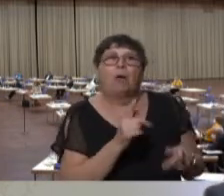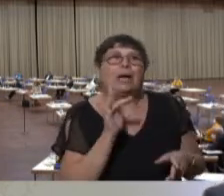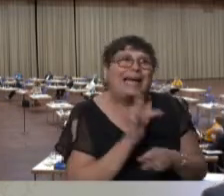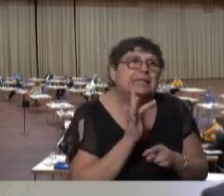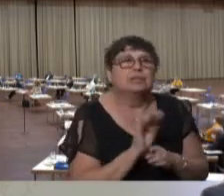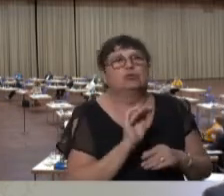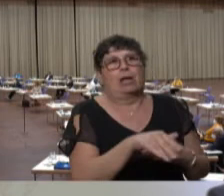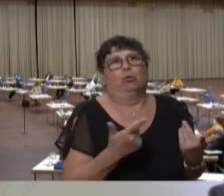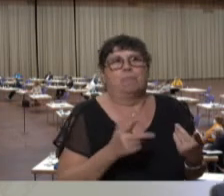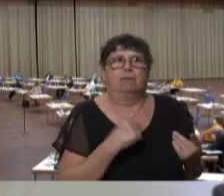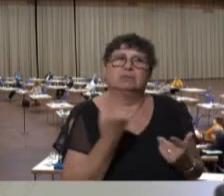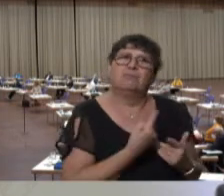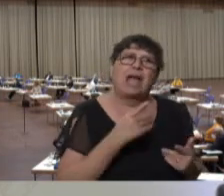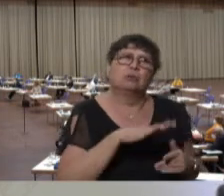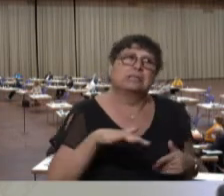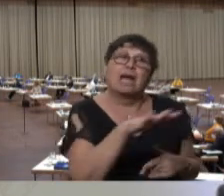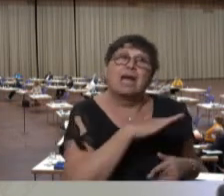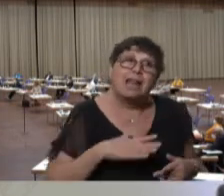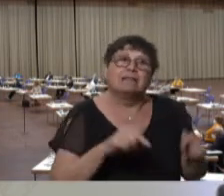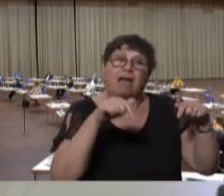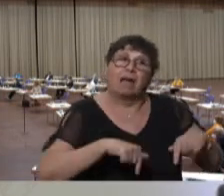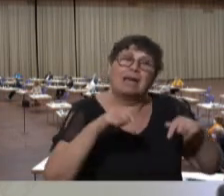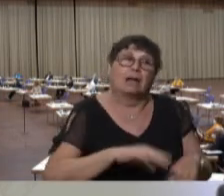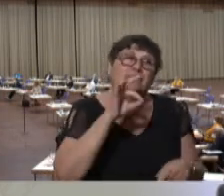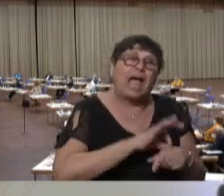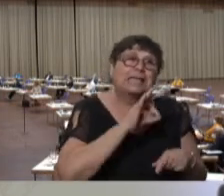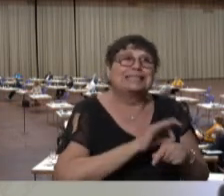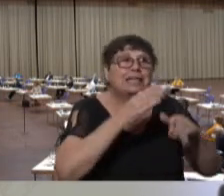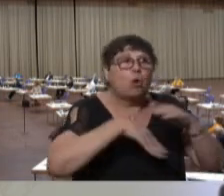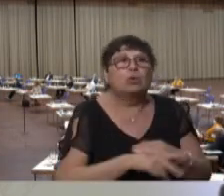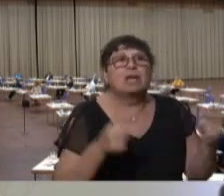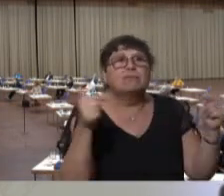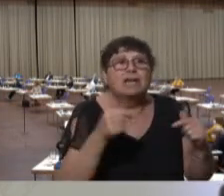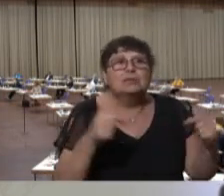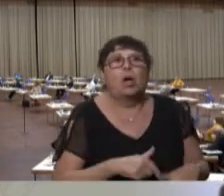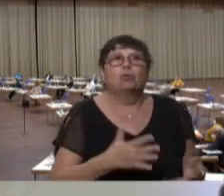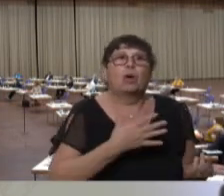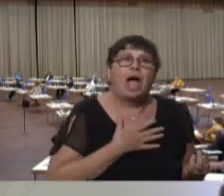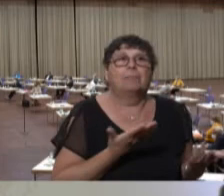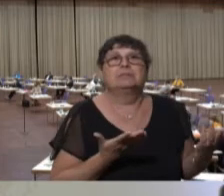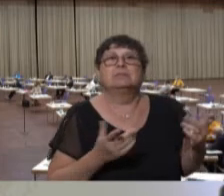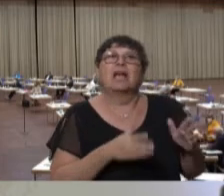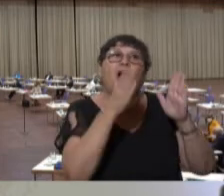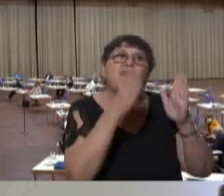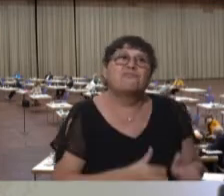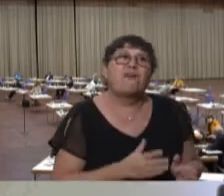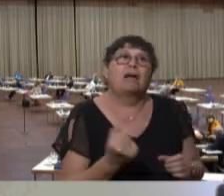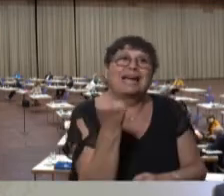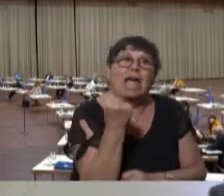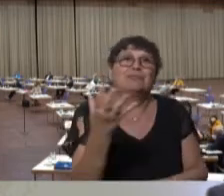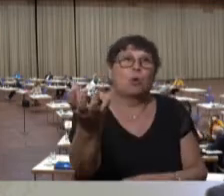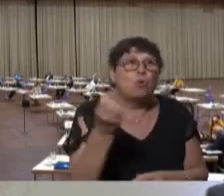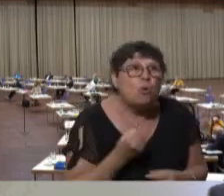darüber, dass wir aus Ländern, die eine ärztliche Unterversorgung haben, Fachkräfte abziehen.